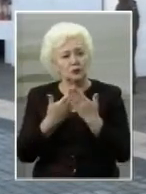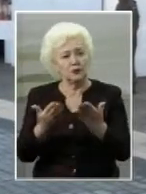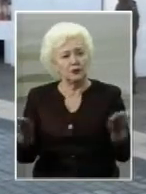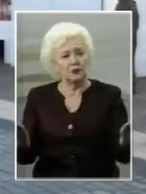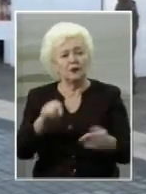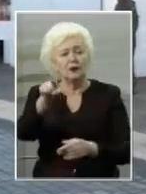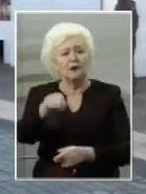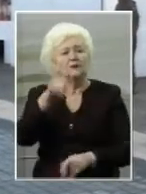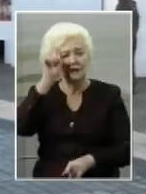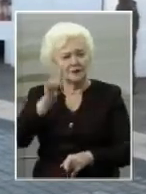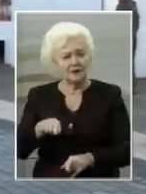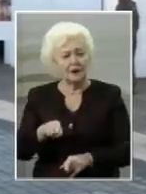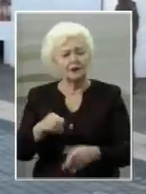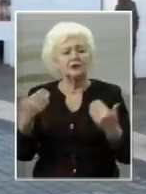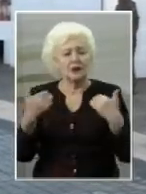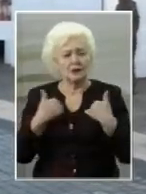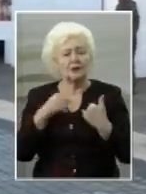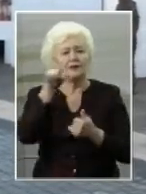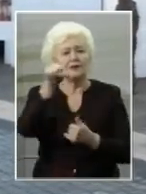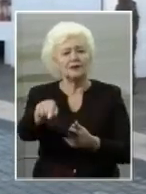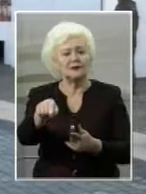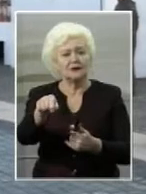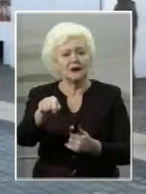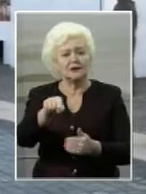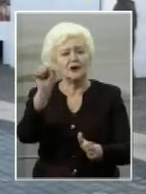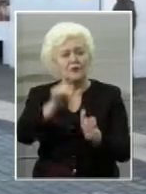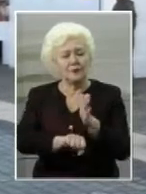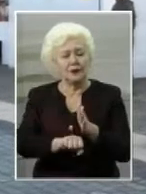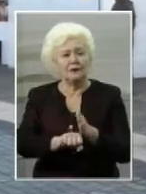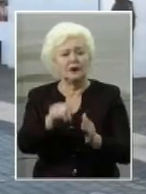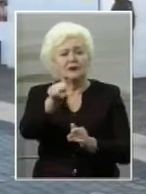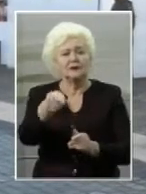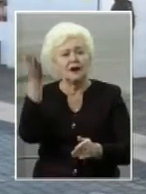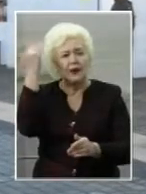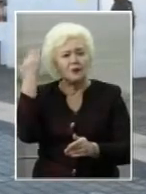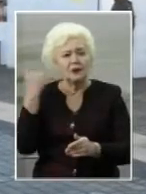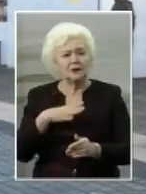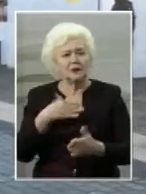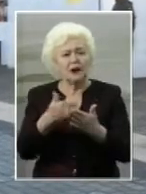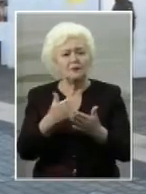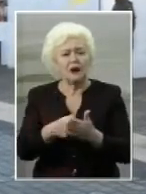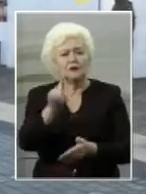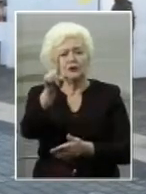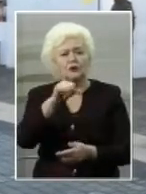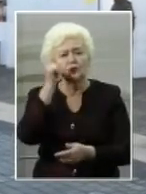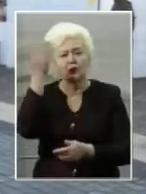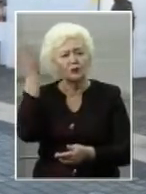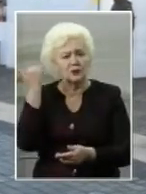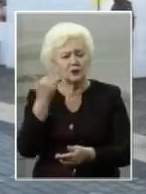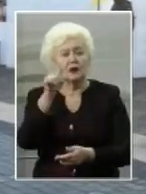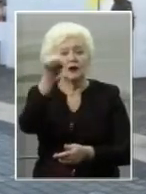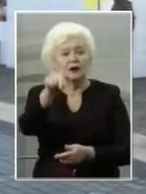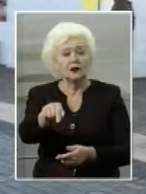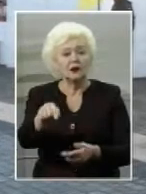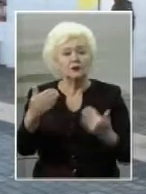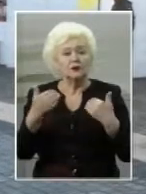Ти знаєш, і мене за нею били. Та це було вже років майже сто. Тоді